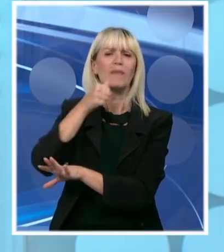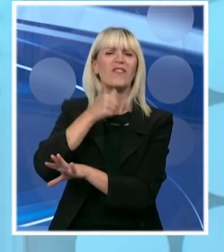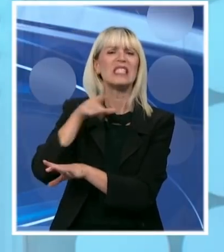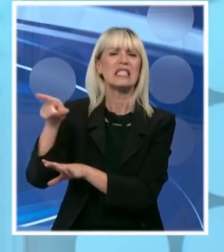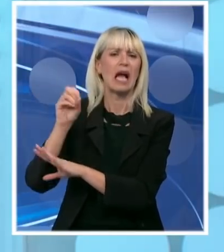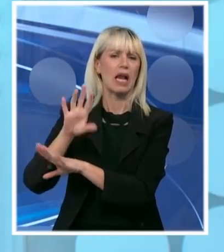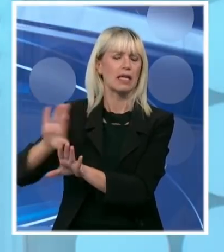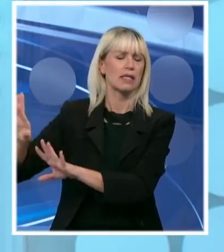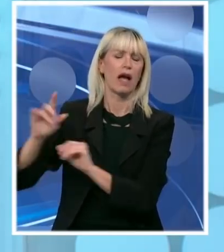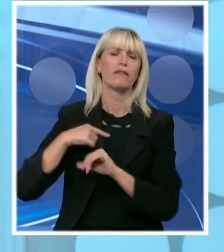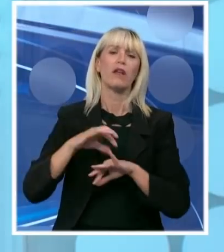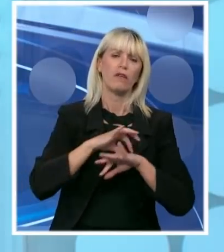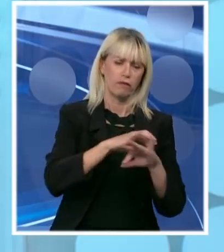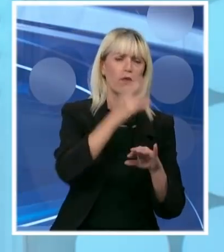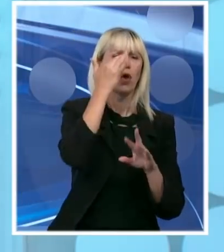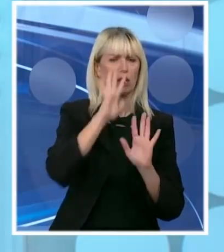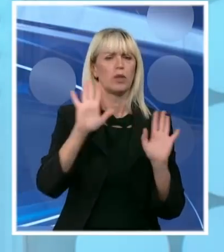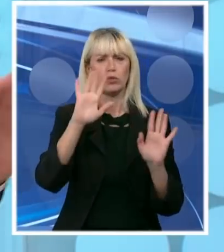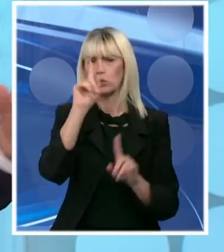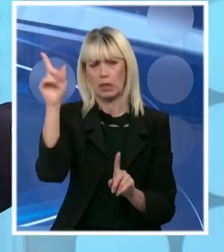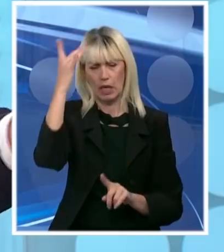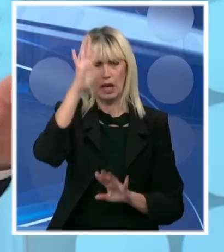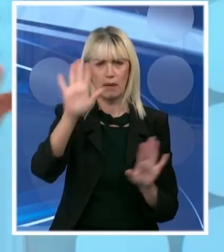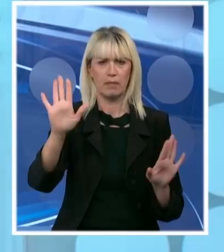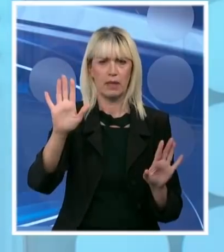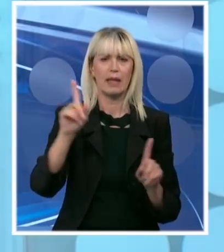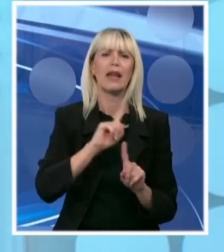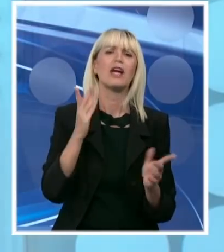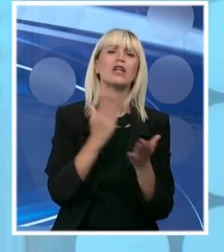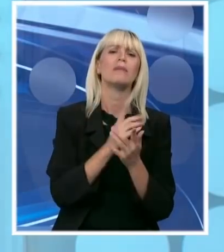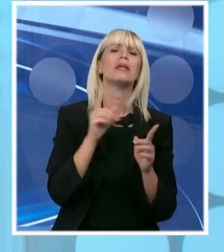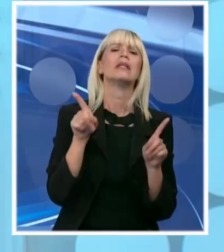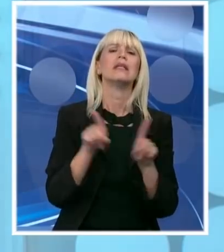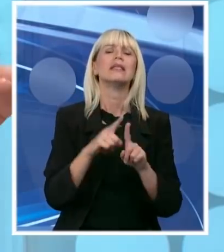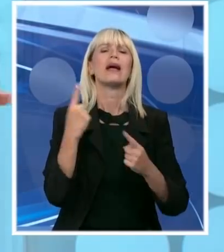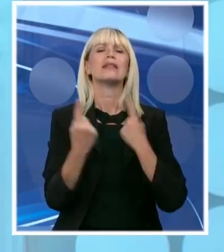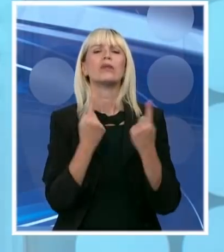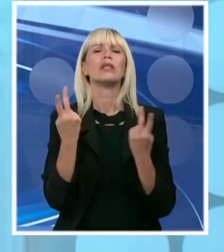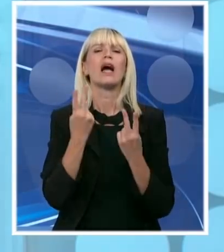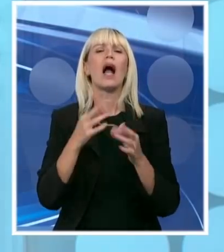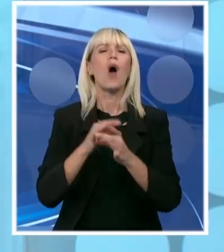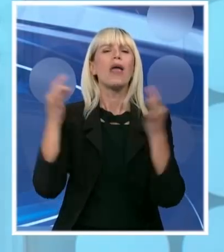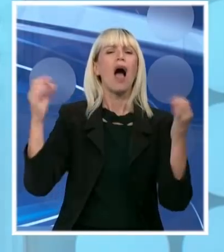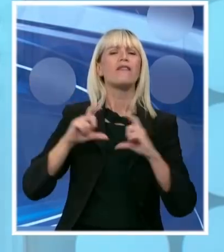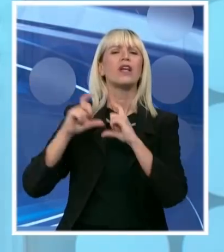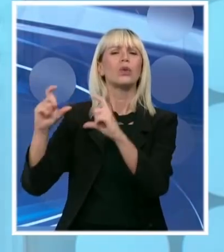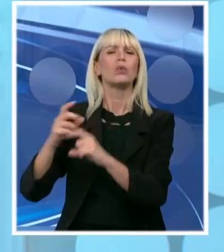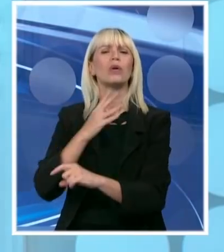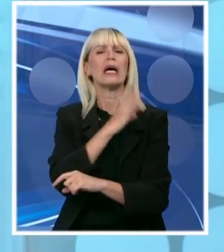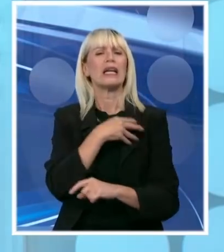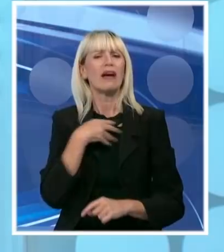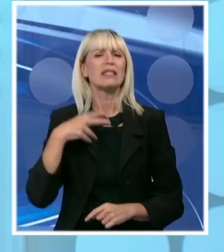Nećemo nikada doći u situaciju koja se nalaze sa nivom javnog duga, ne znam, Hrvatska, Crna Gora ili, ne daj Bože,